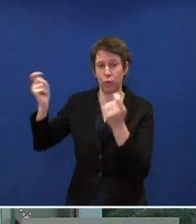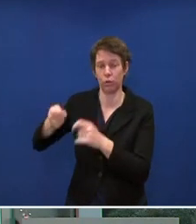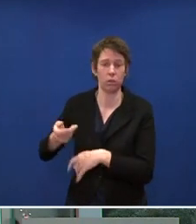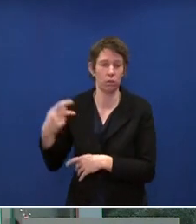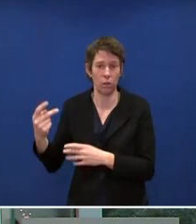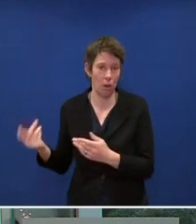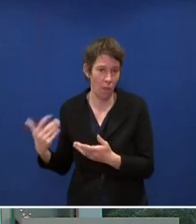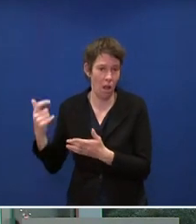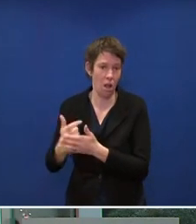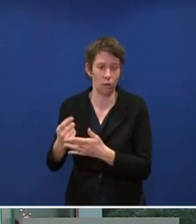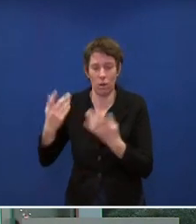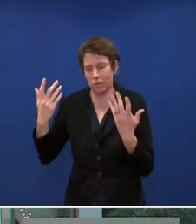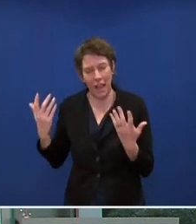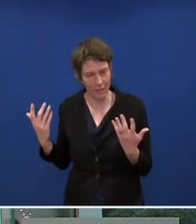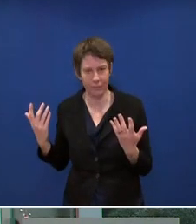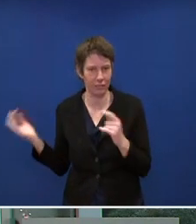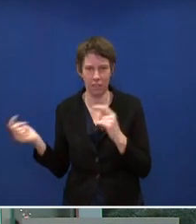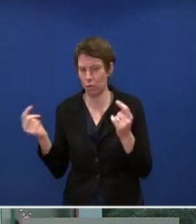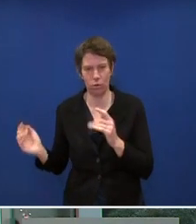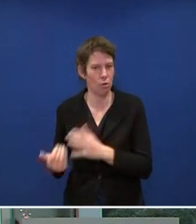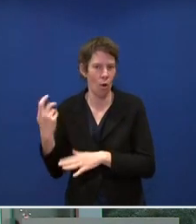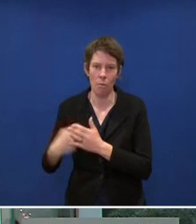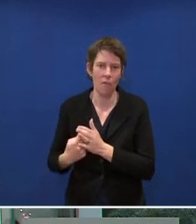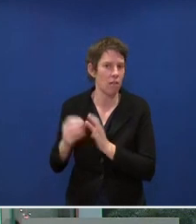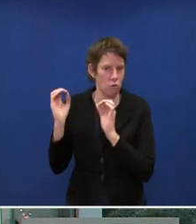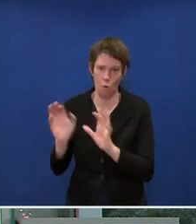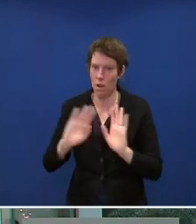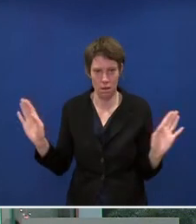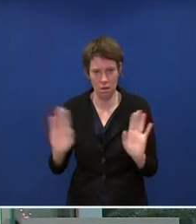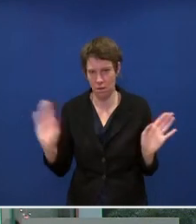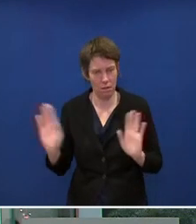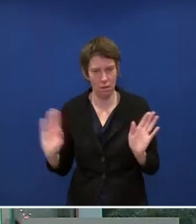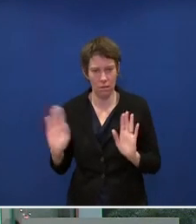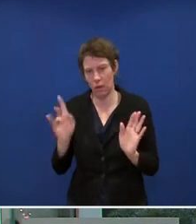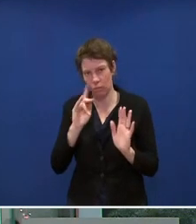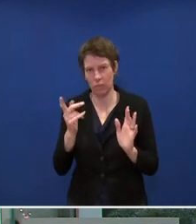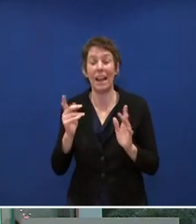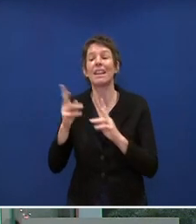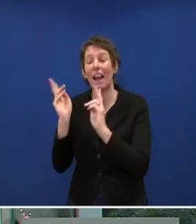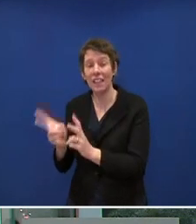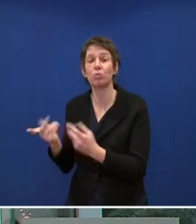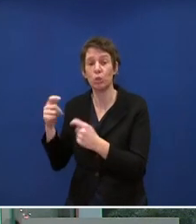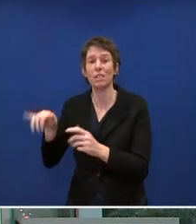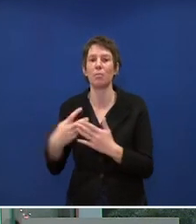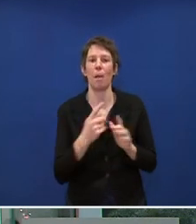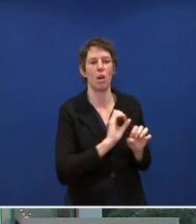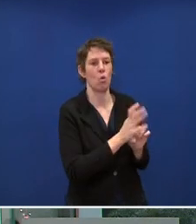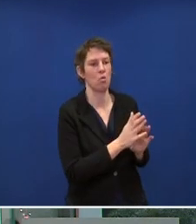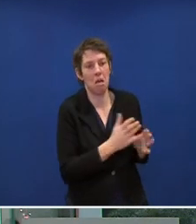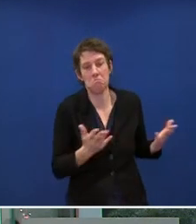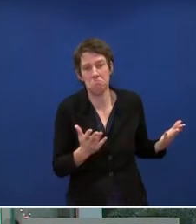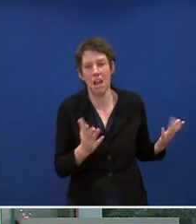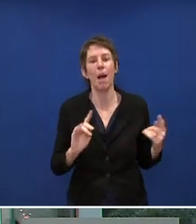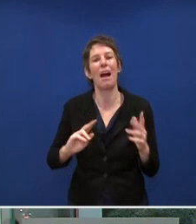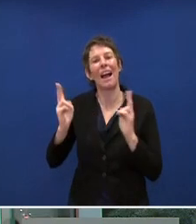diskutieren, neu zu bewerten oder so. Dazu gibt es keine Beschlüsse. Zu allem anderen kann ich den Ergebnissen